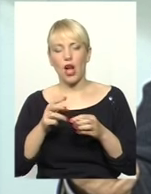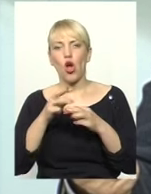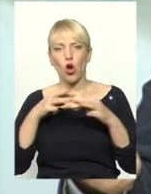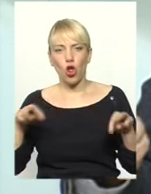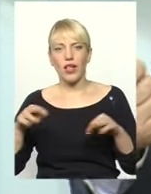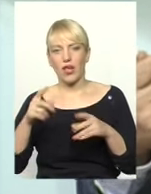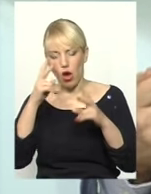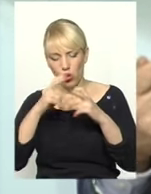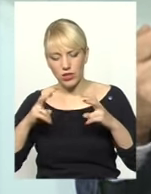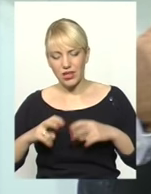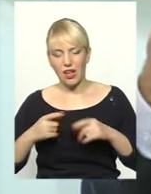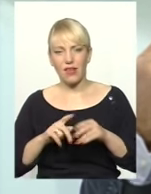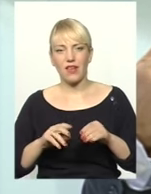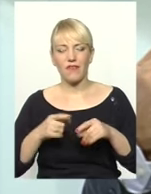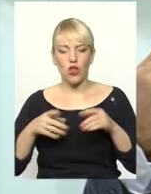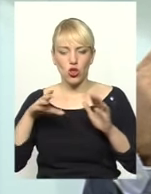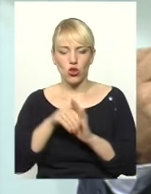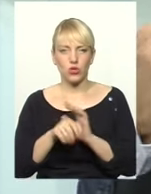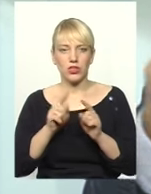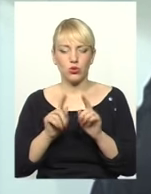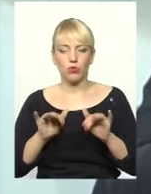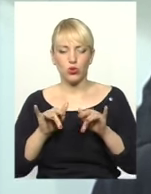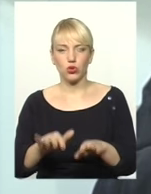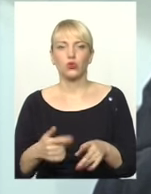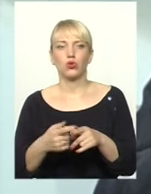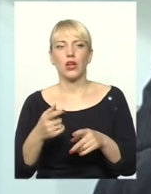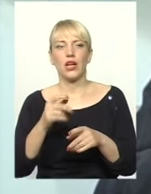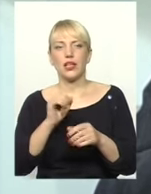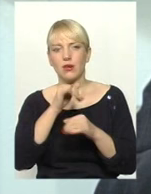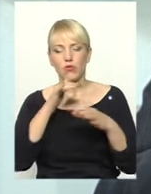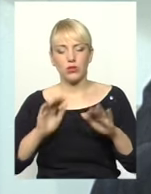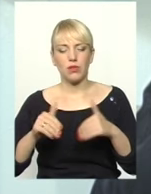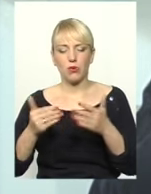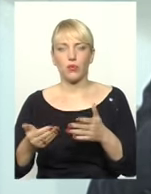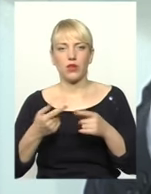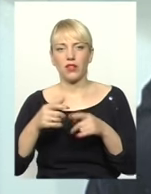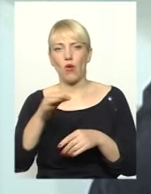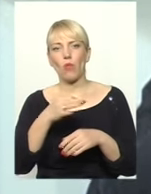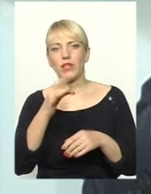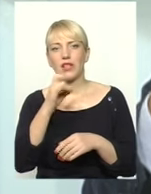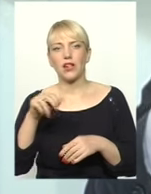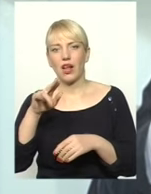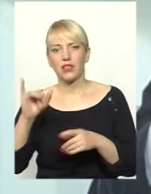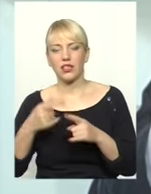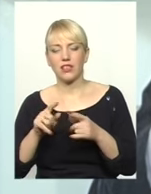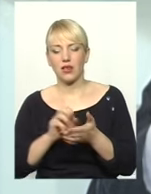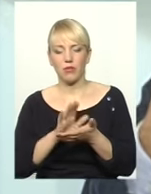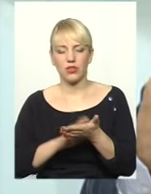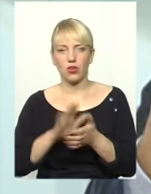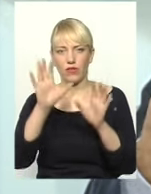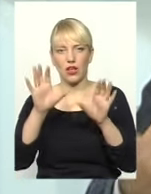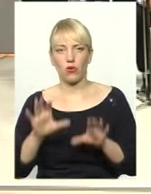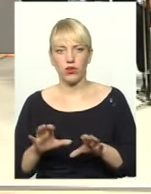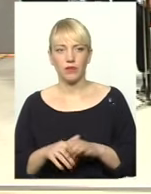тільки тоді. Процедуру іншу ми не можемо запропонувати в обласній раді, тому що це виписано в законі і в бюджетному кодексі.